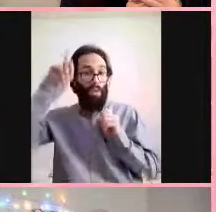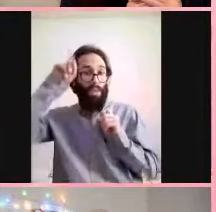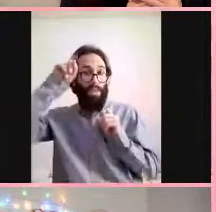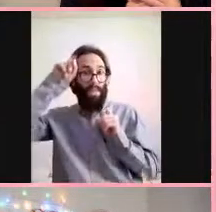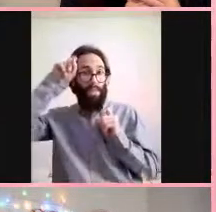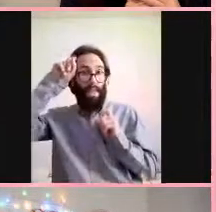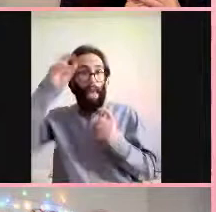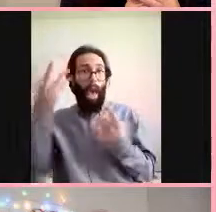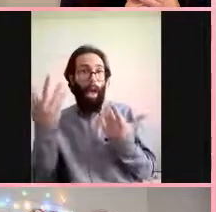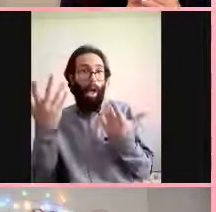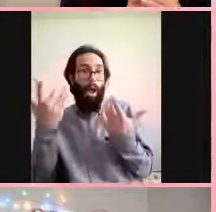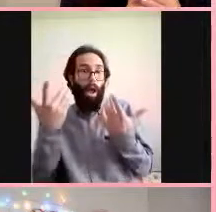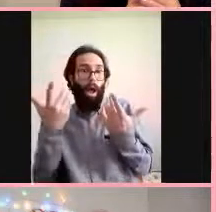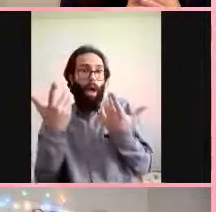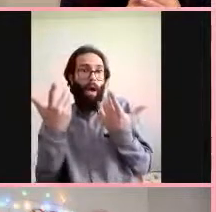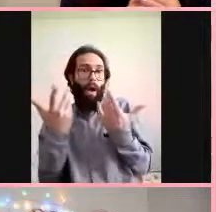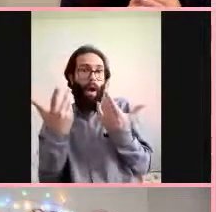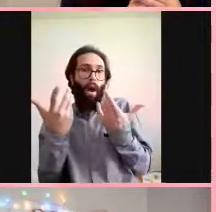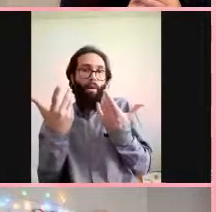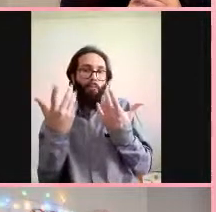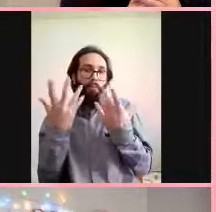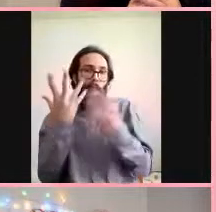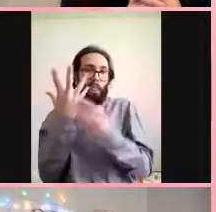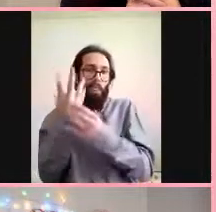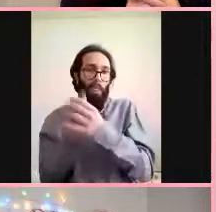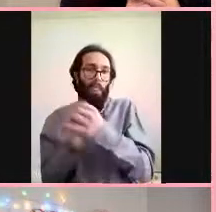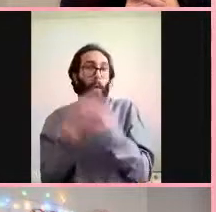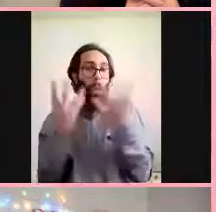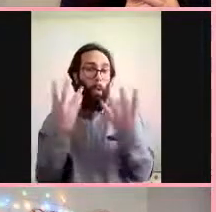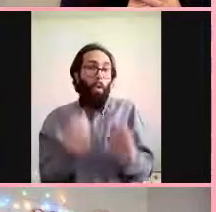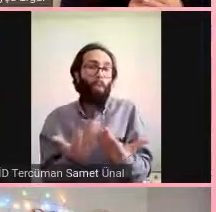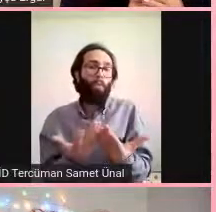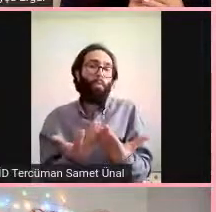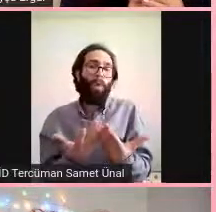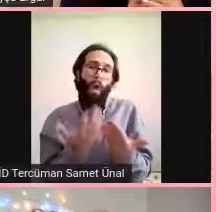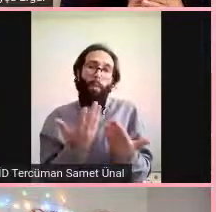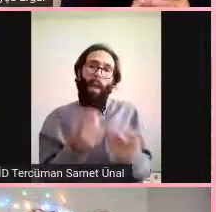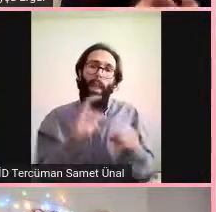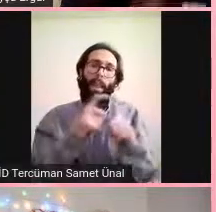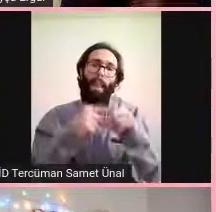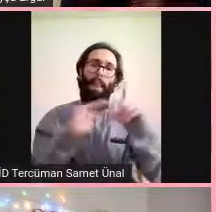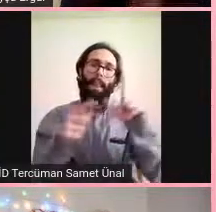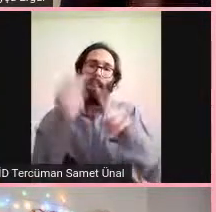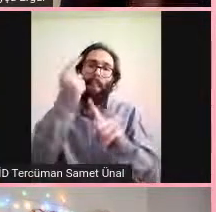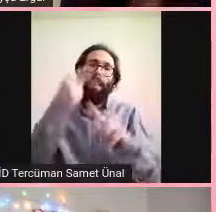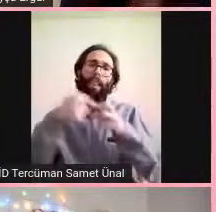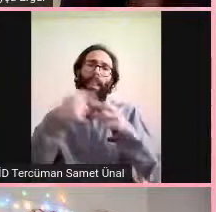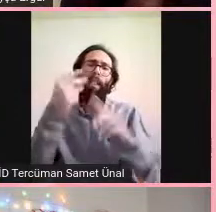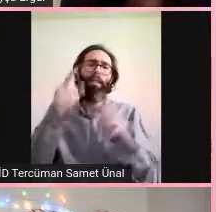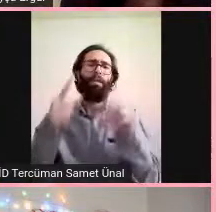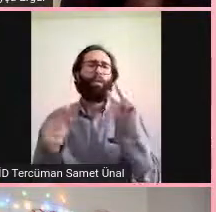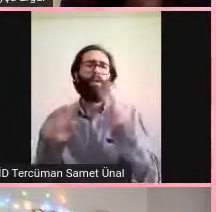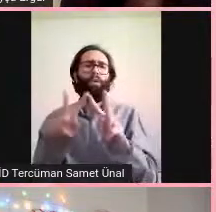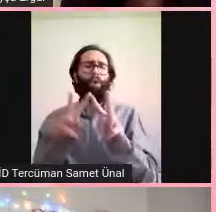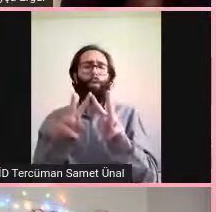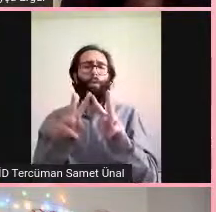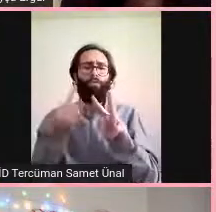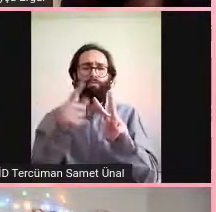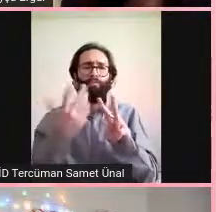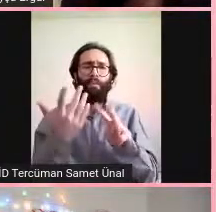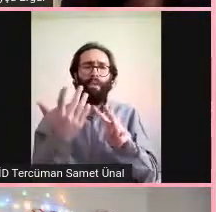Ama delirium etkiler yani delirium genellikle. Delirium'un hasarı veriyor beynine.